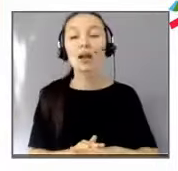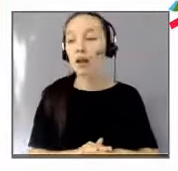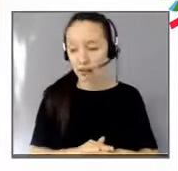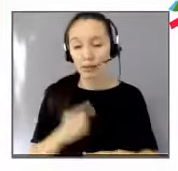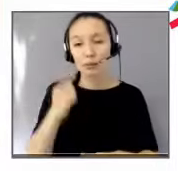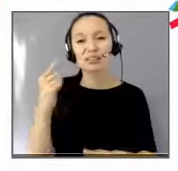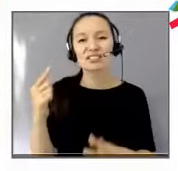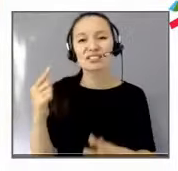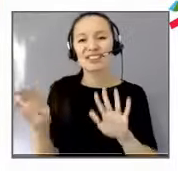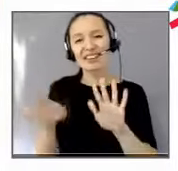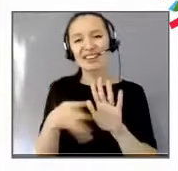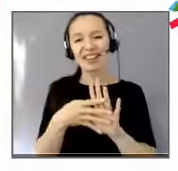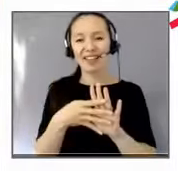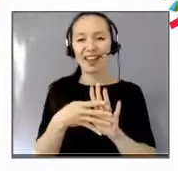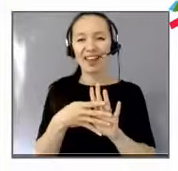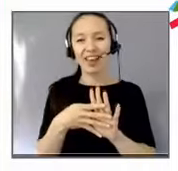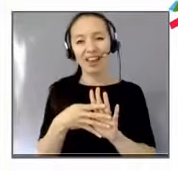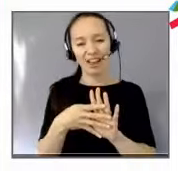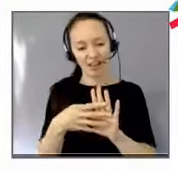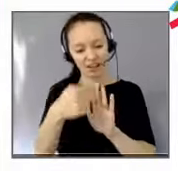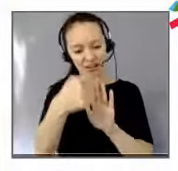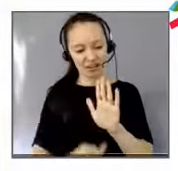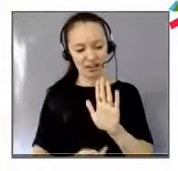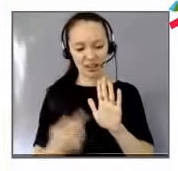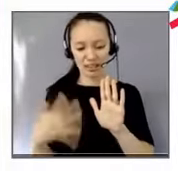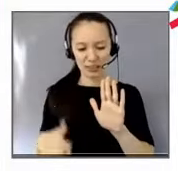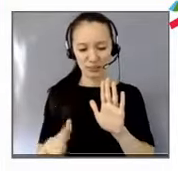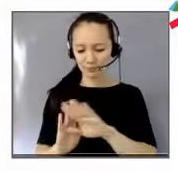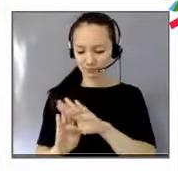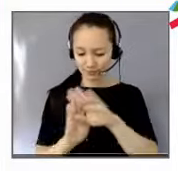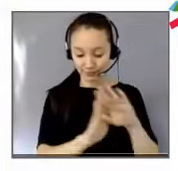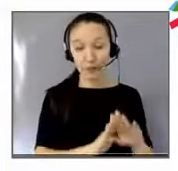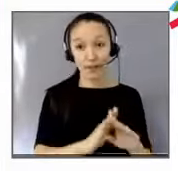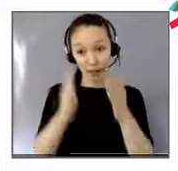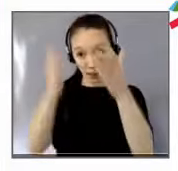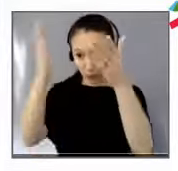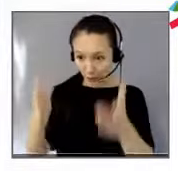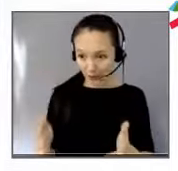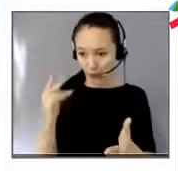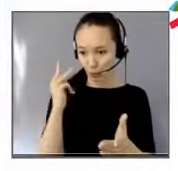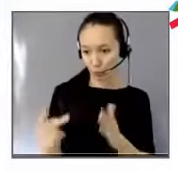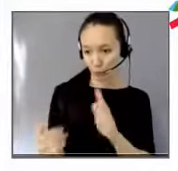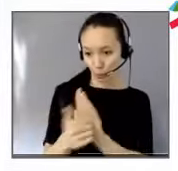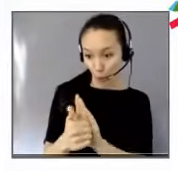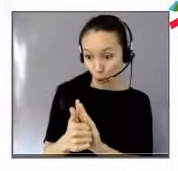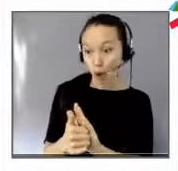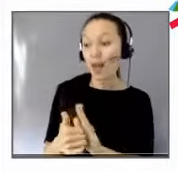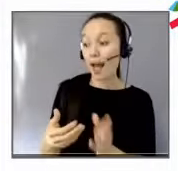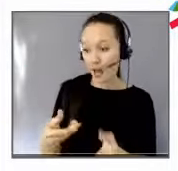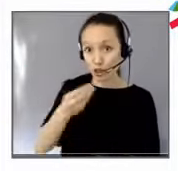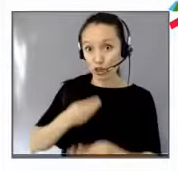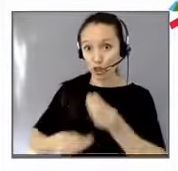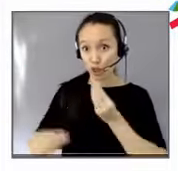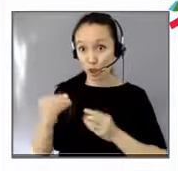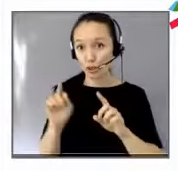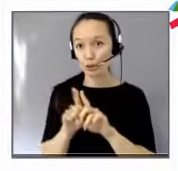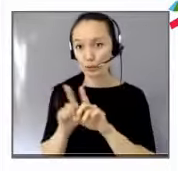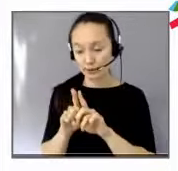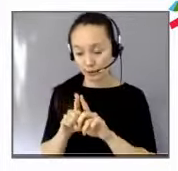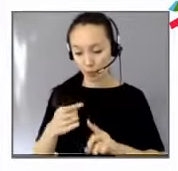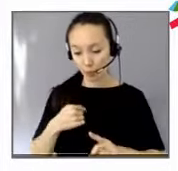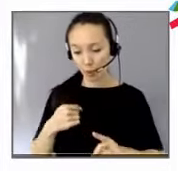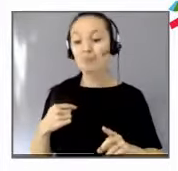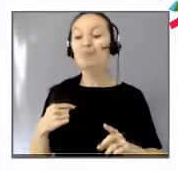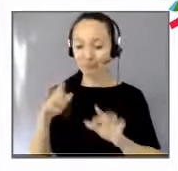très objectif, prenez en compte la personne et le rôle qu'il peut donner et effectivement l'incidence aussi de vos actes et nous sommes là pour vous